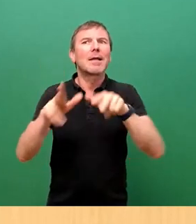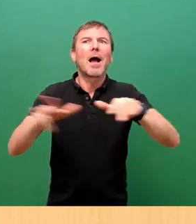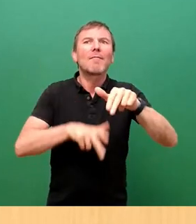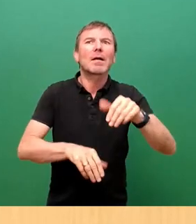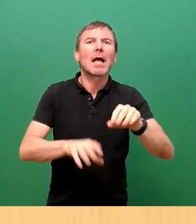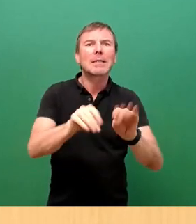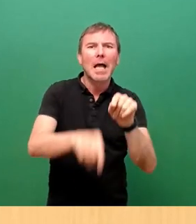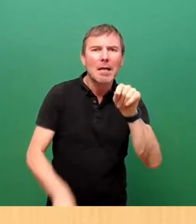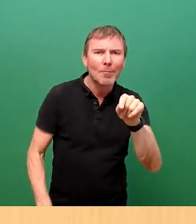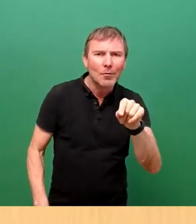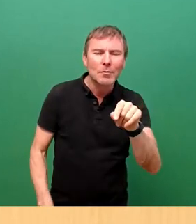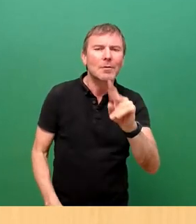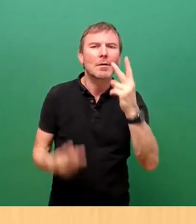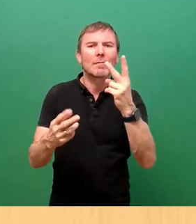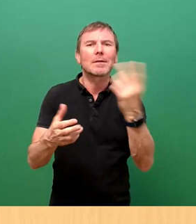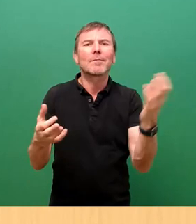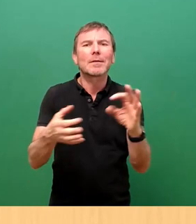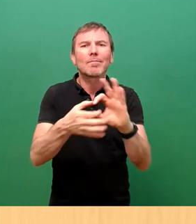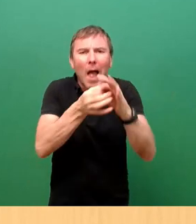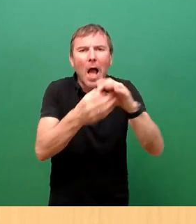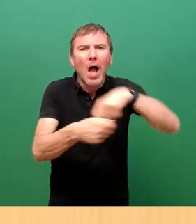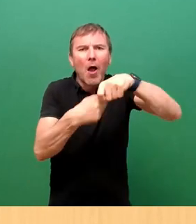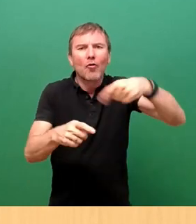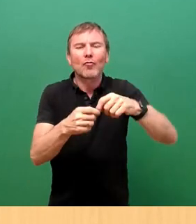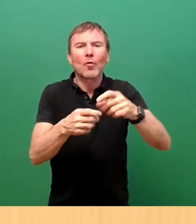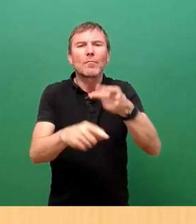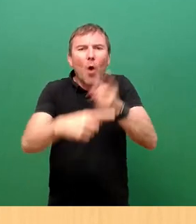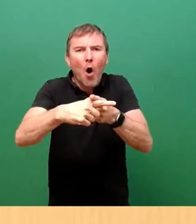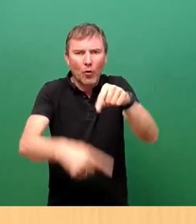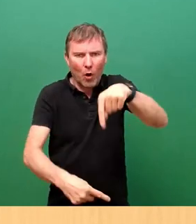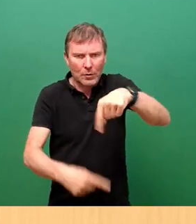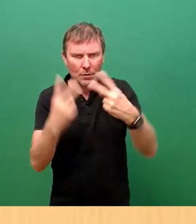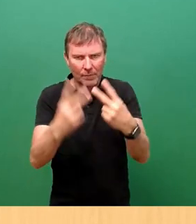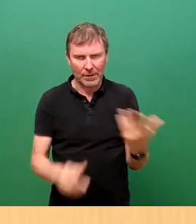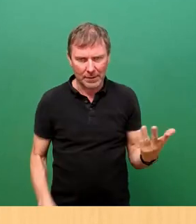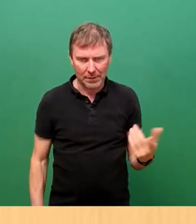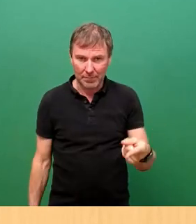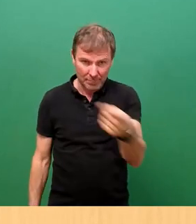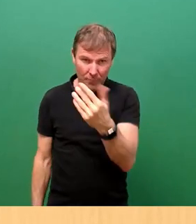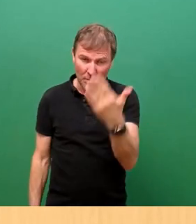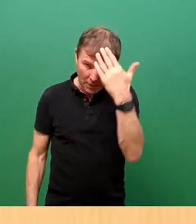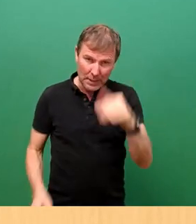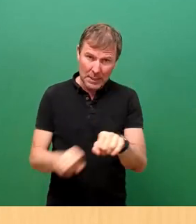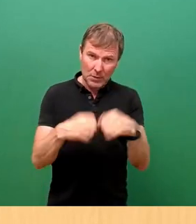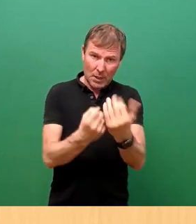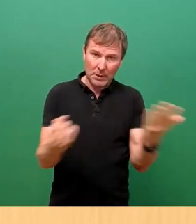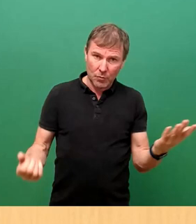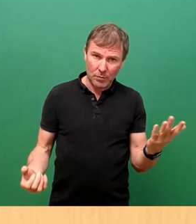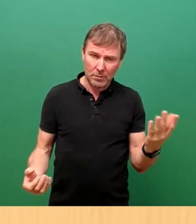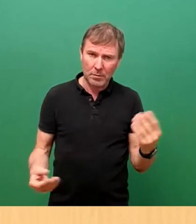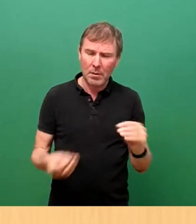die Frage der Verknoten, also der Kreuzung. Und Sie kennen alle die Situation, die Komplexität des